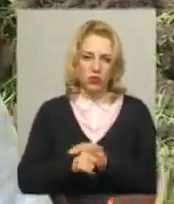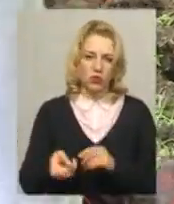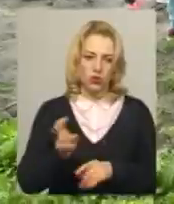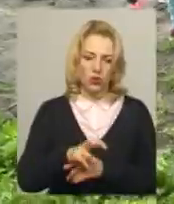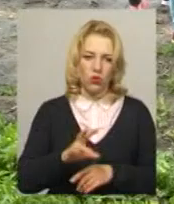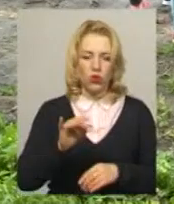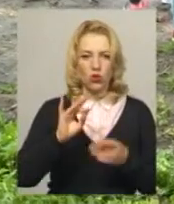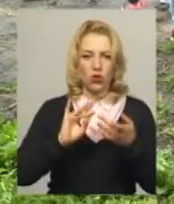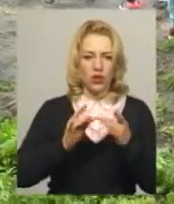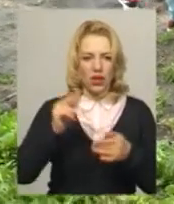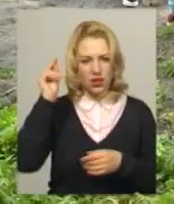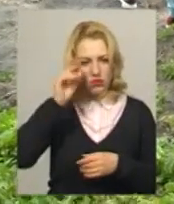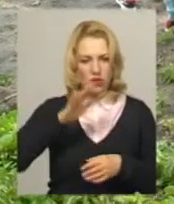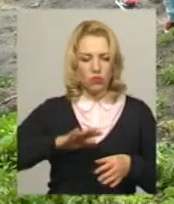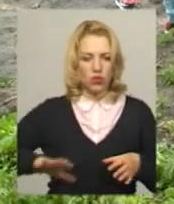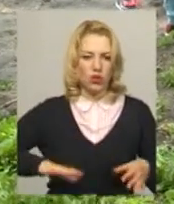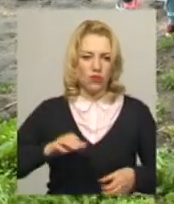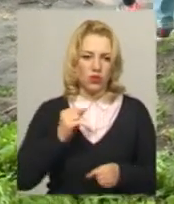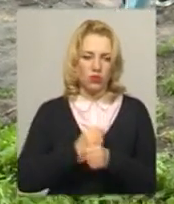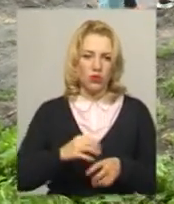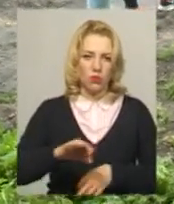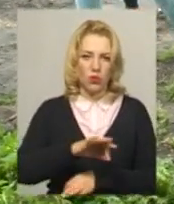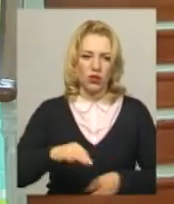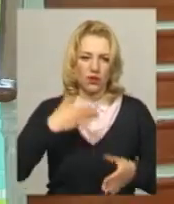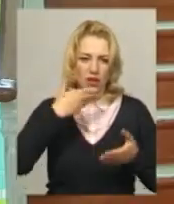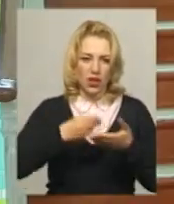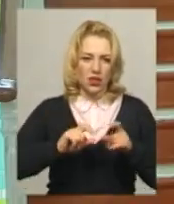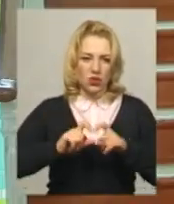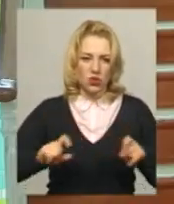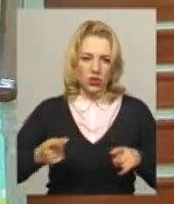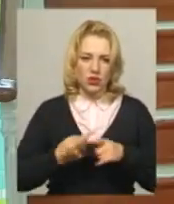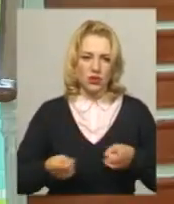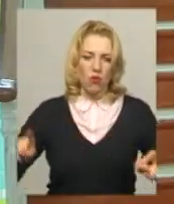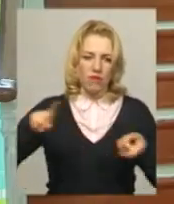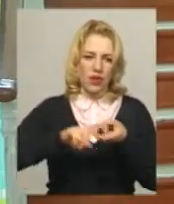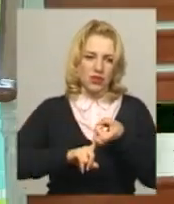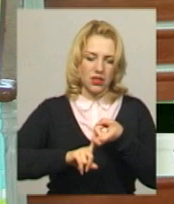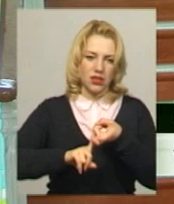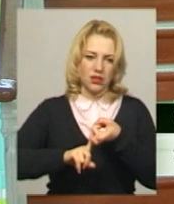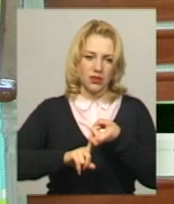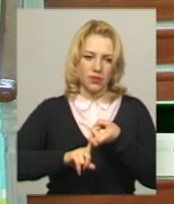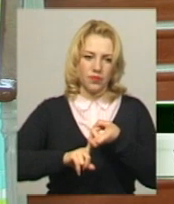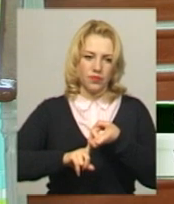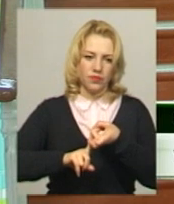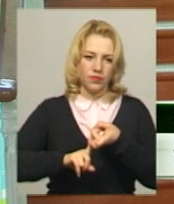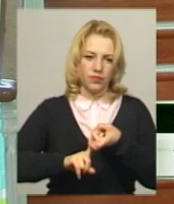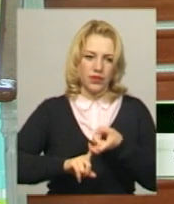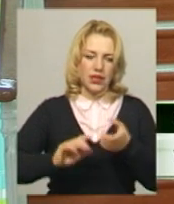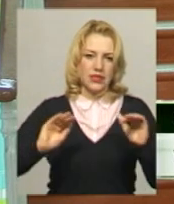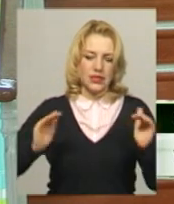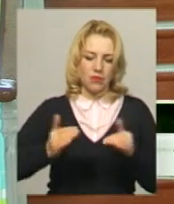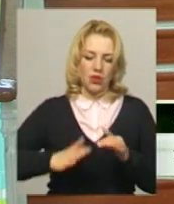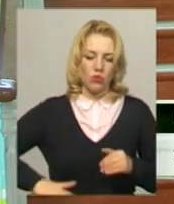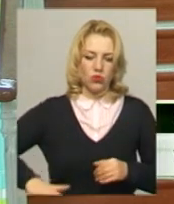онлайн-навчання, далі тренувалися робити проєкти у власній школі. Він пов'язаний з маленькою